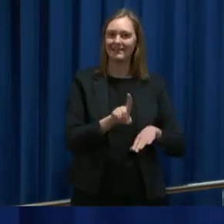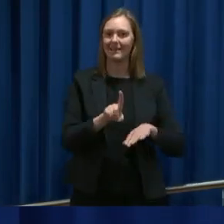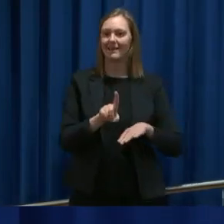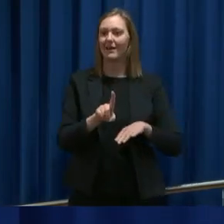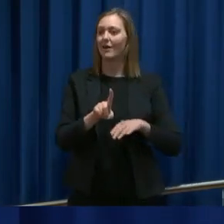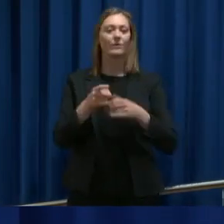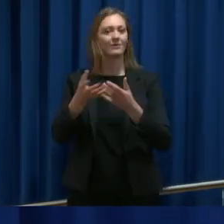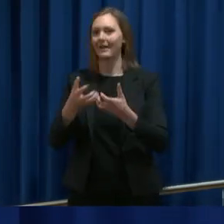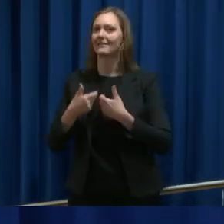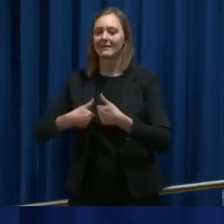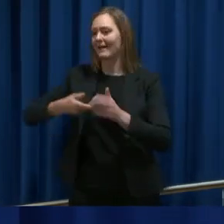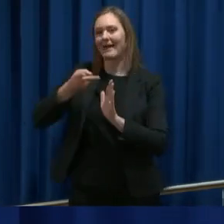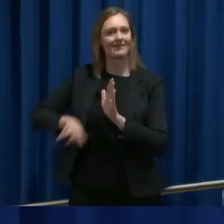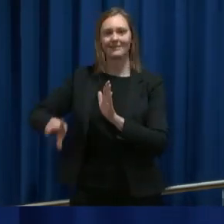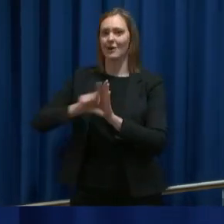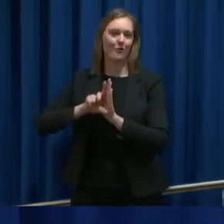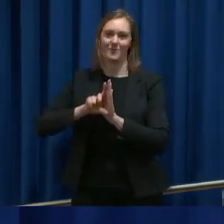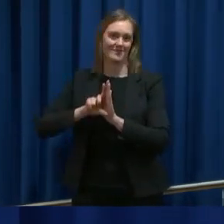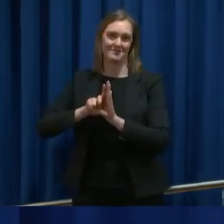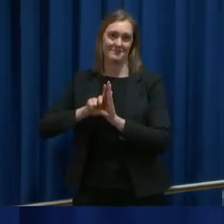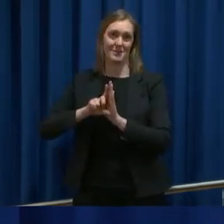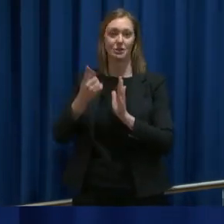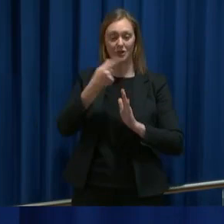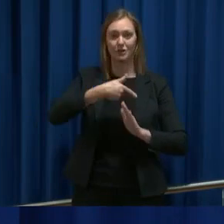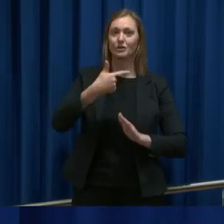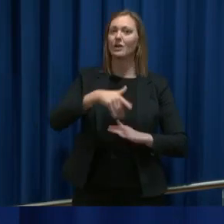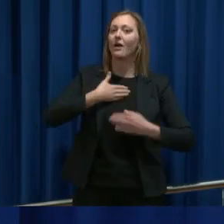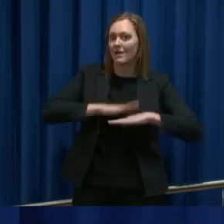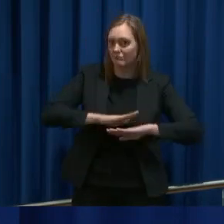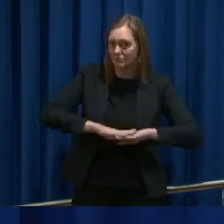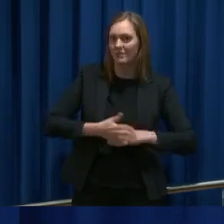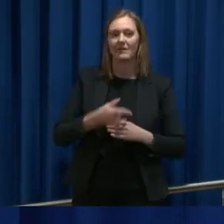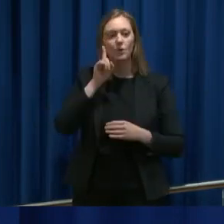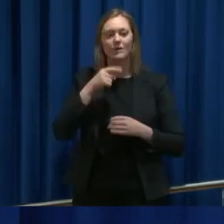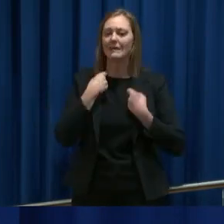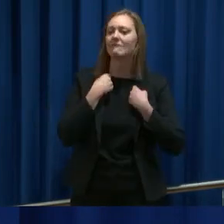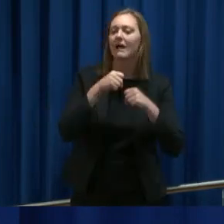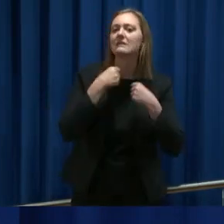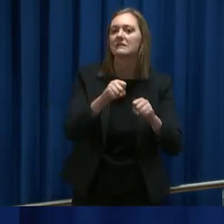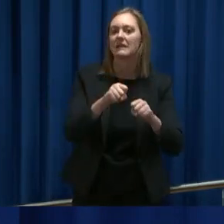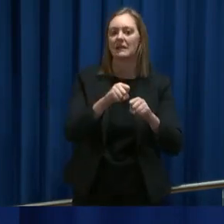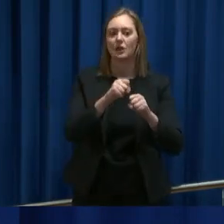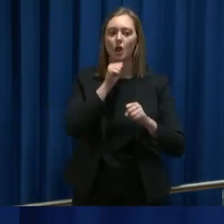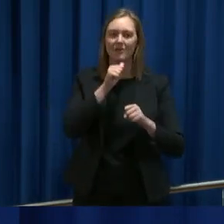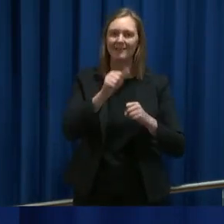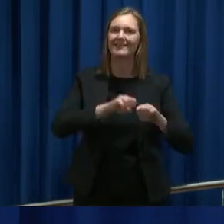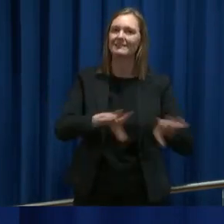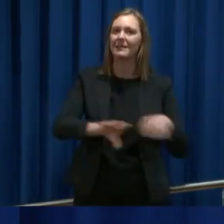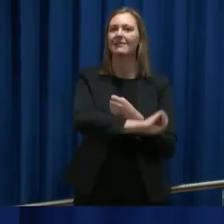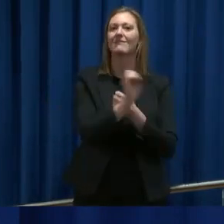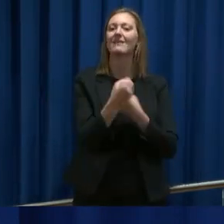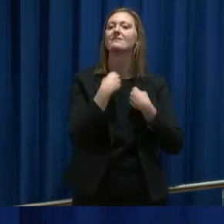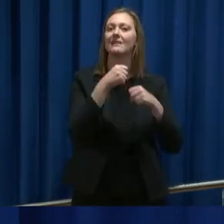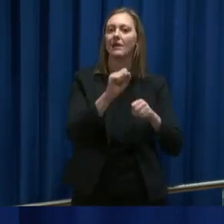endringer i lovverket. Vi kunne iverksette alle de nødvendige smitteverntiltakene, for det har vi både godt